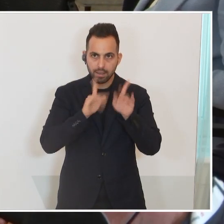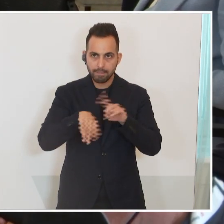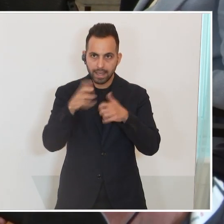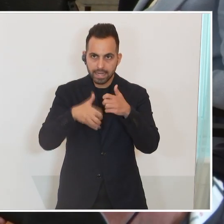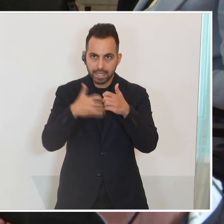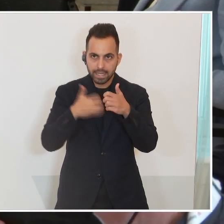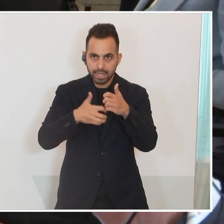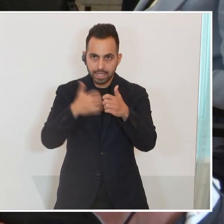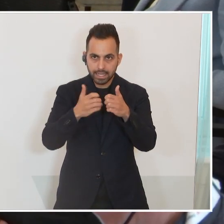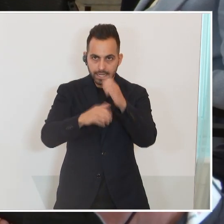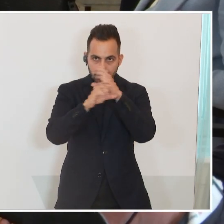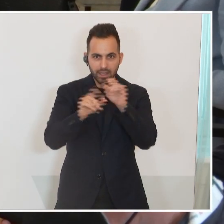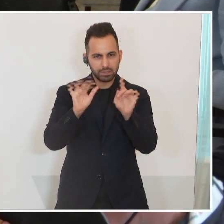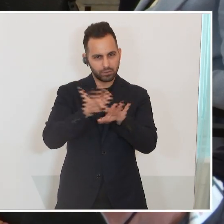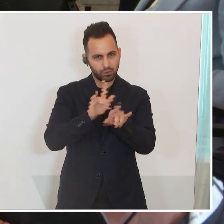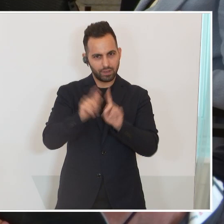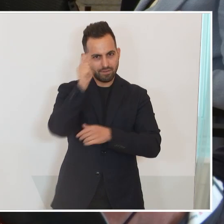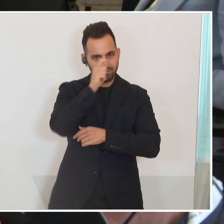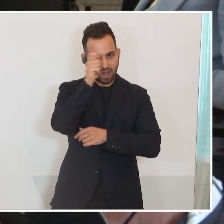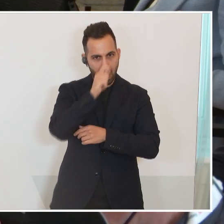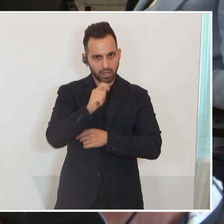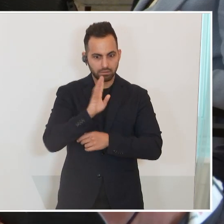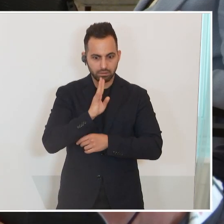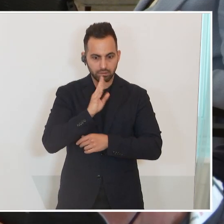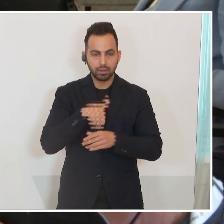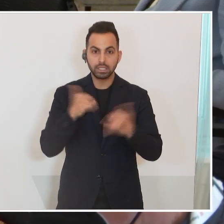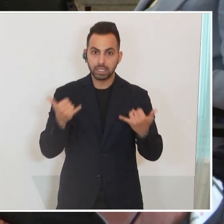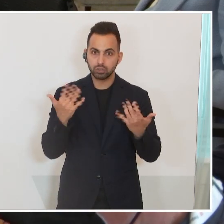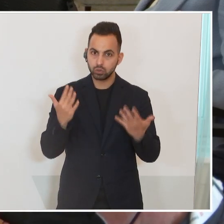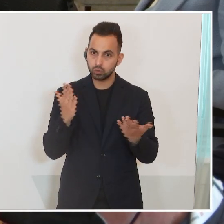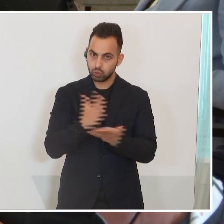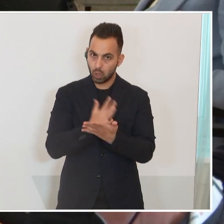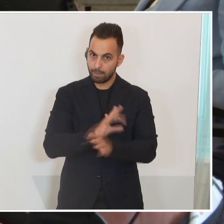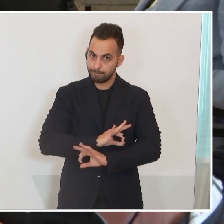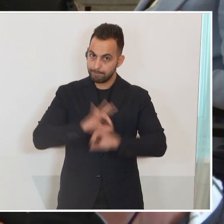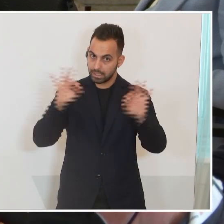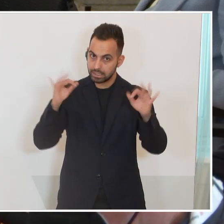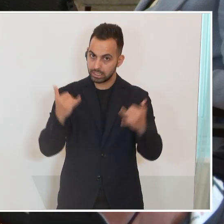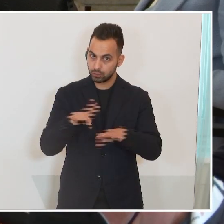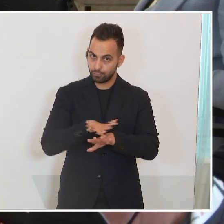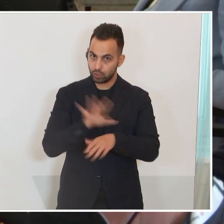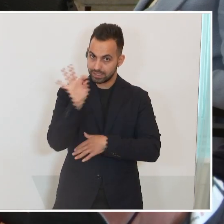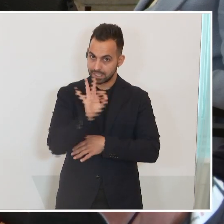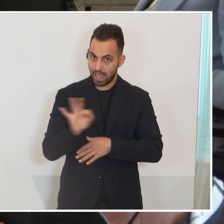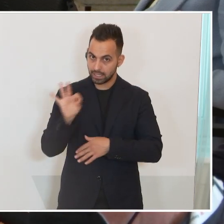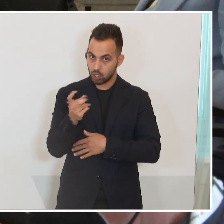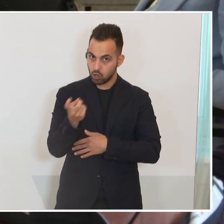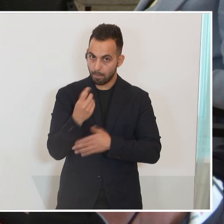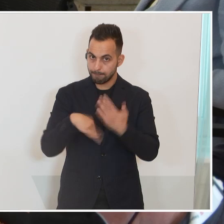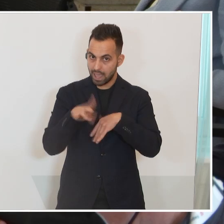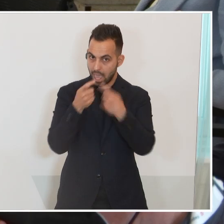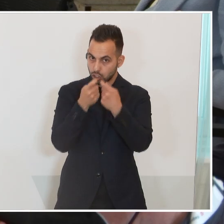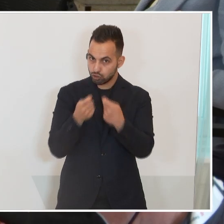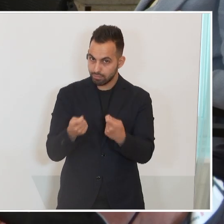wie im Waren hat das so gewirkt, Ihre Schilderung. Hat sich das jetzt gebessert, sind das Zeichen der Entspannung schon gewissermaßen?